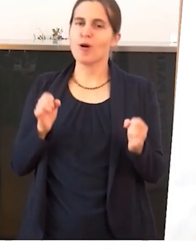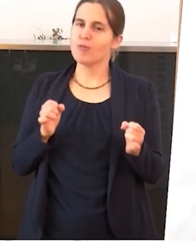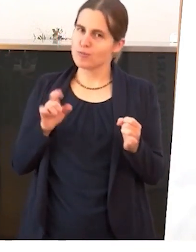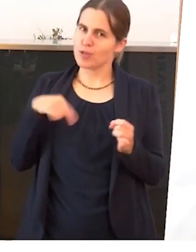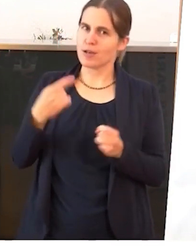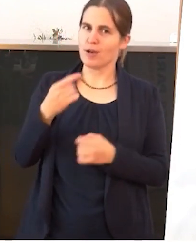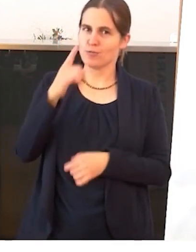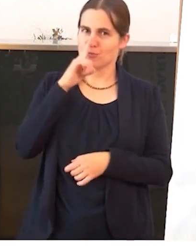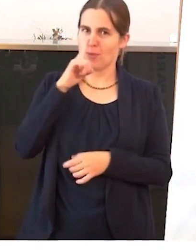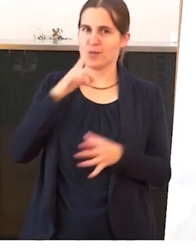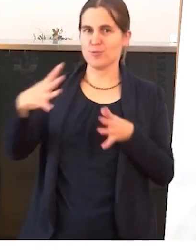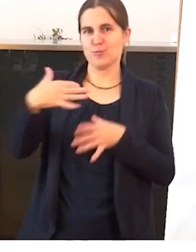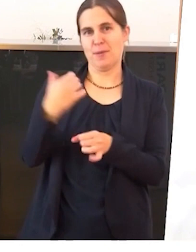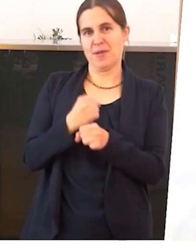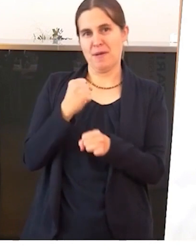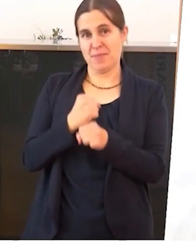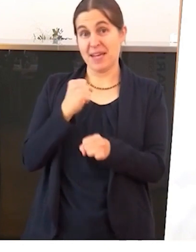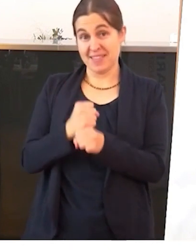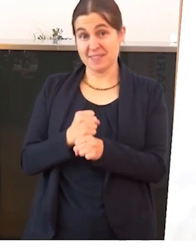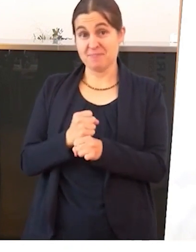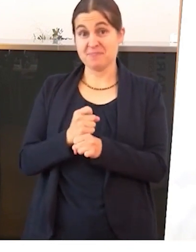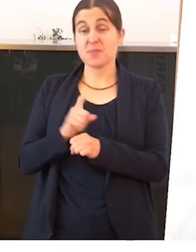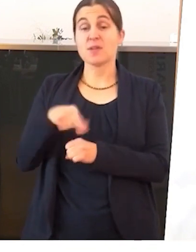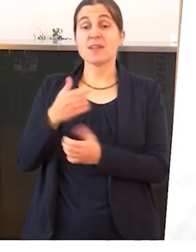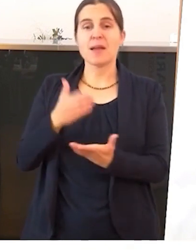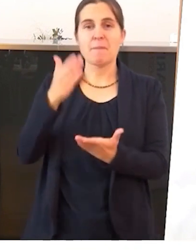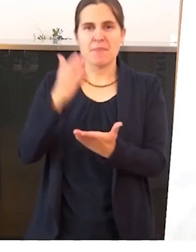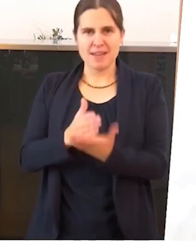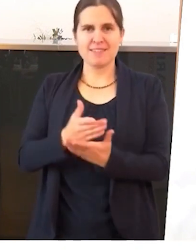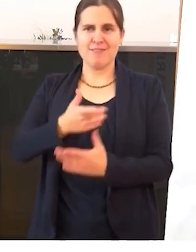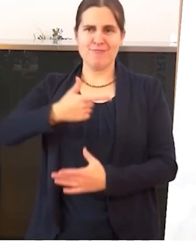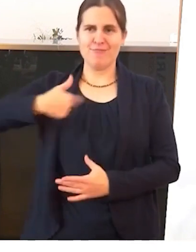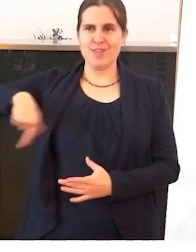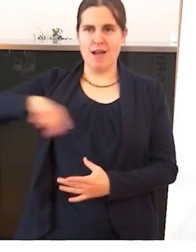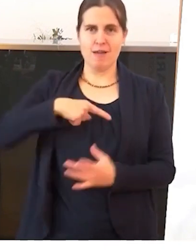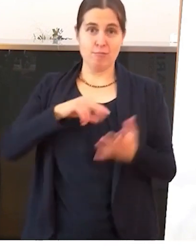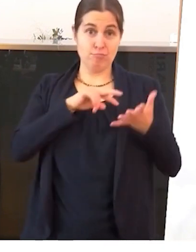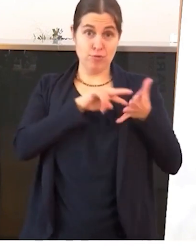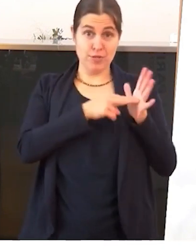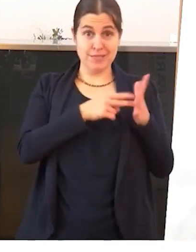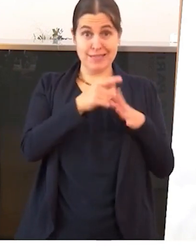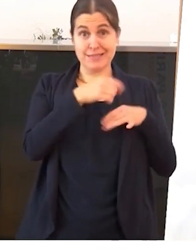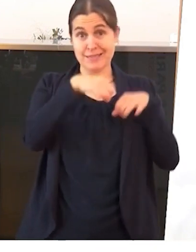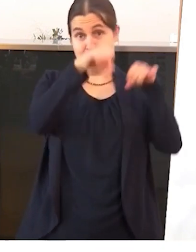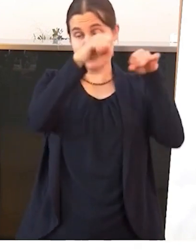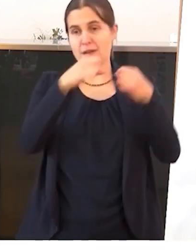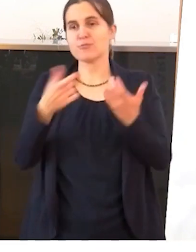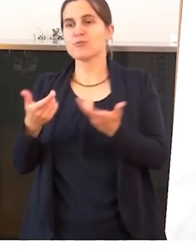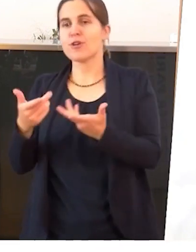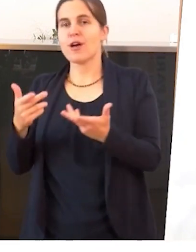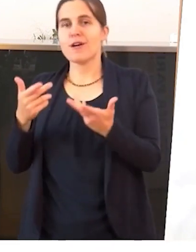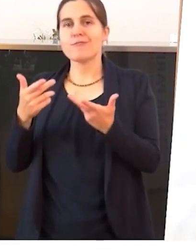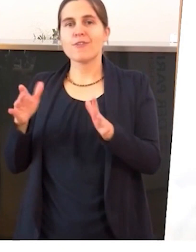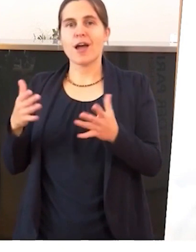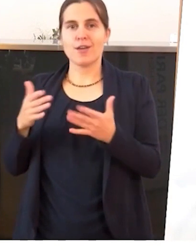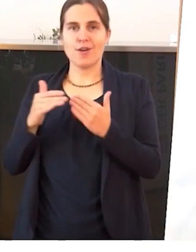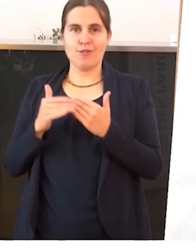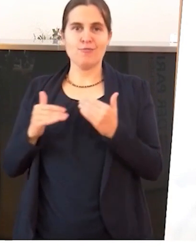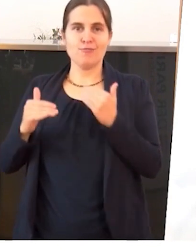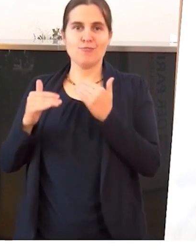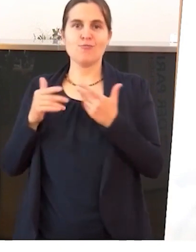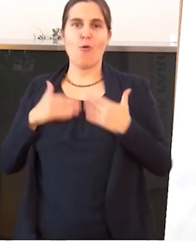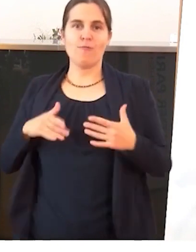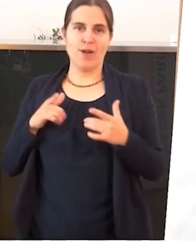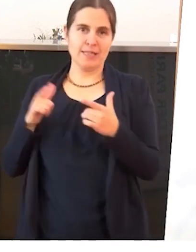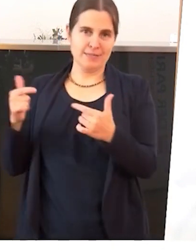Spaß, zusammenzuarbeiten. Am Ende ziehen wir die Politik in Niedersachsen und die Freie Wohlfahrtsfliege eben doch am